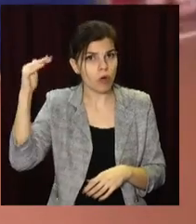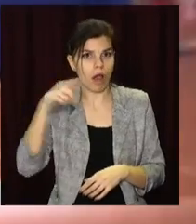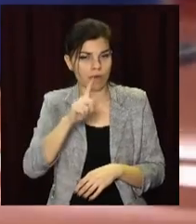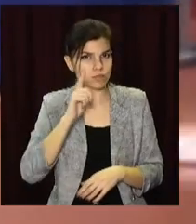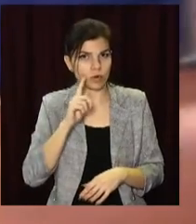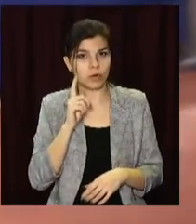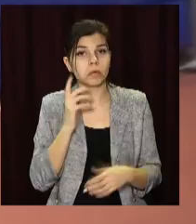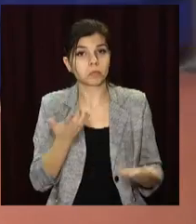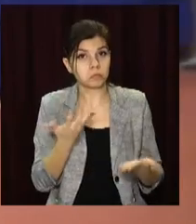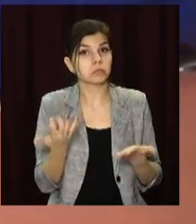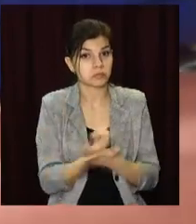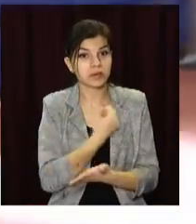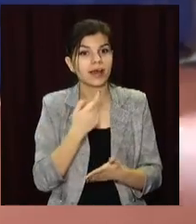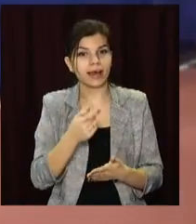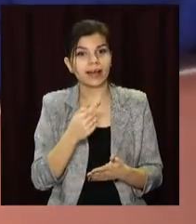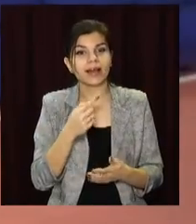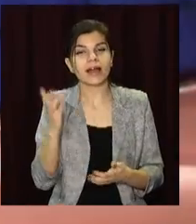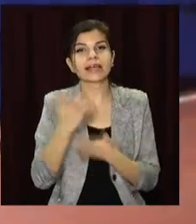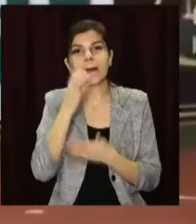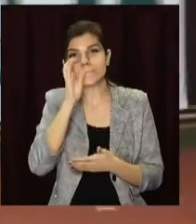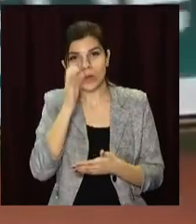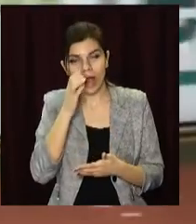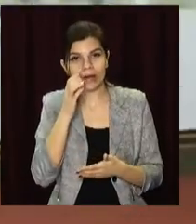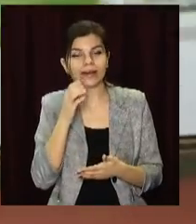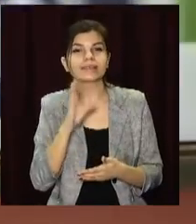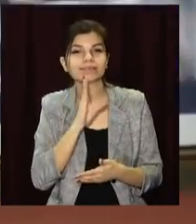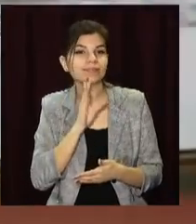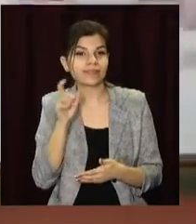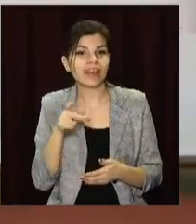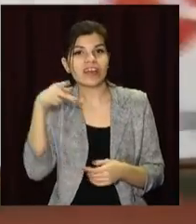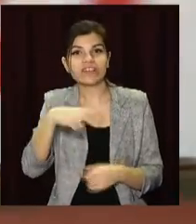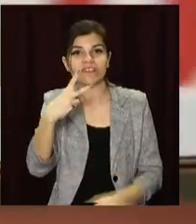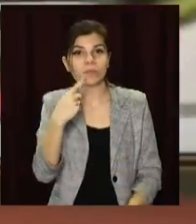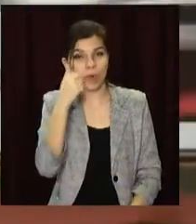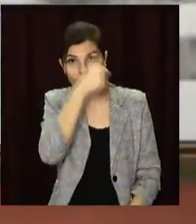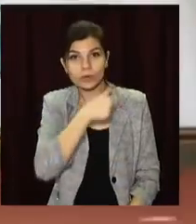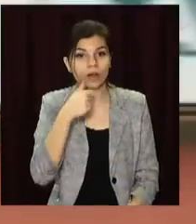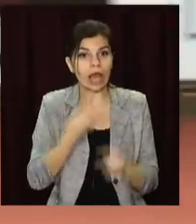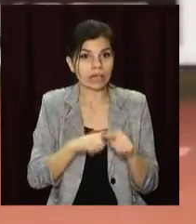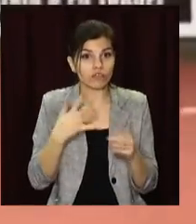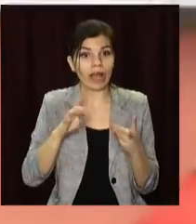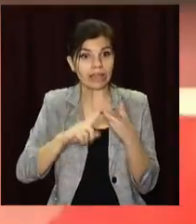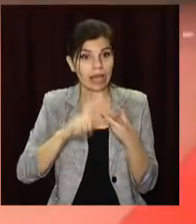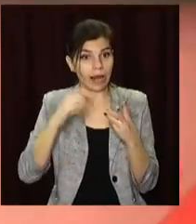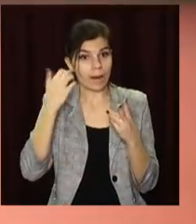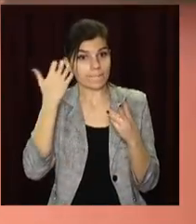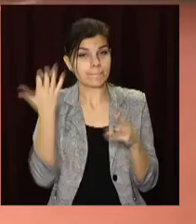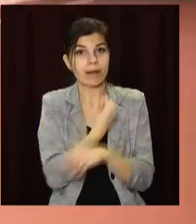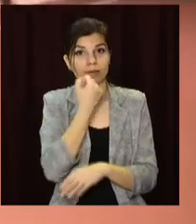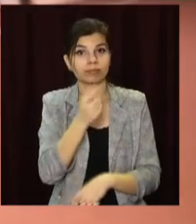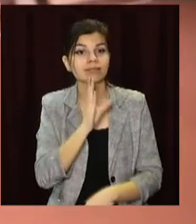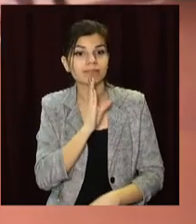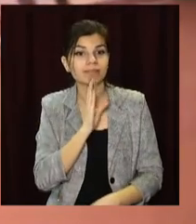швидка Кайсе Берквіст та легендарна болгарка Стевка Костадінова. У 2021 році це вже третя перемога Ярослави